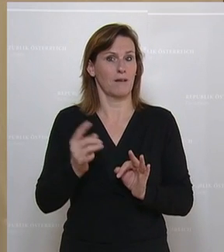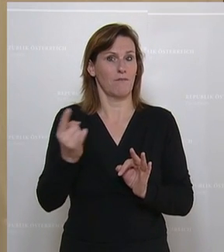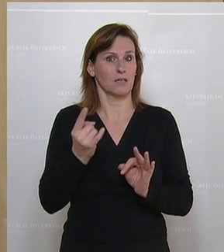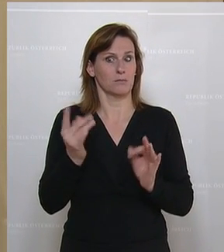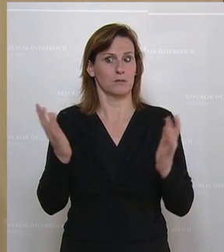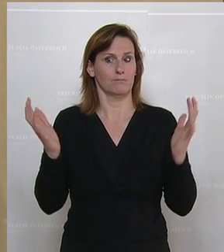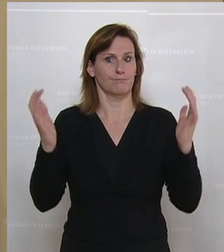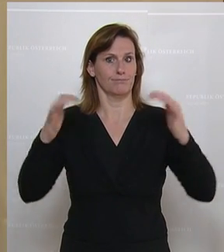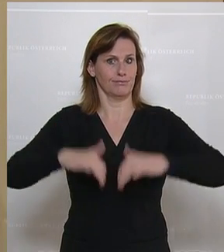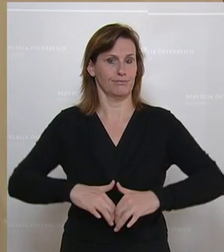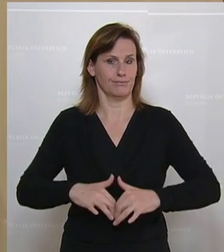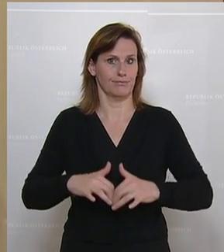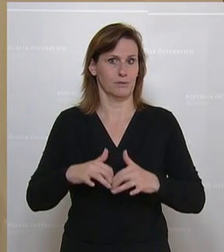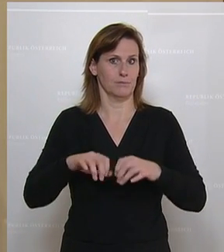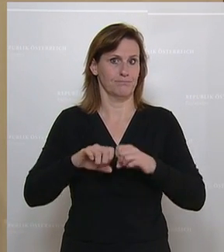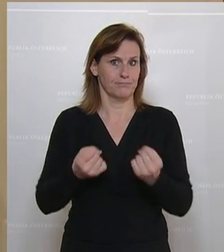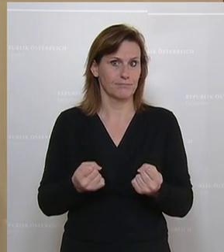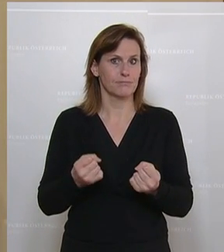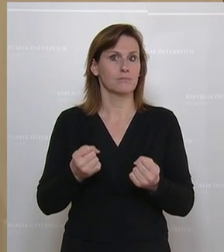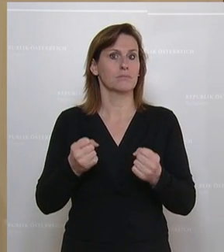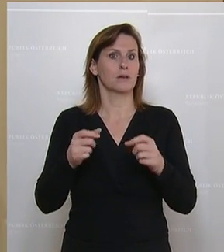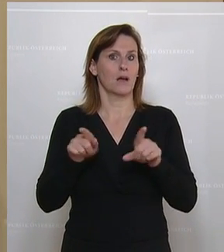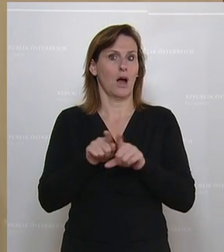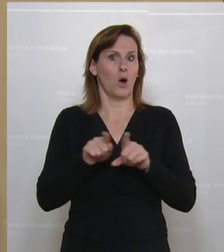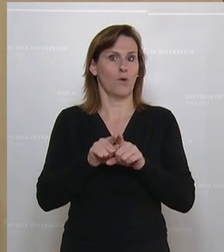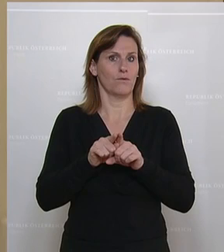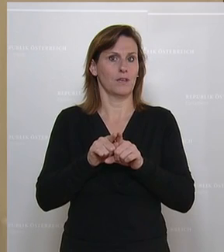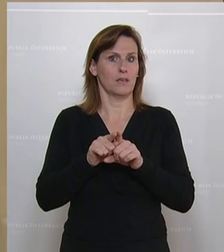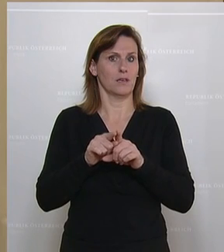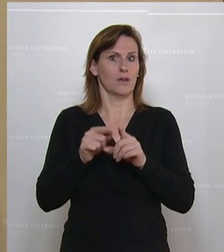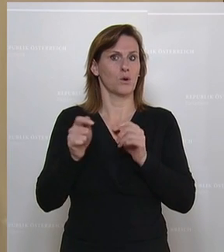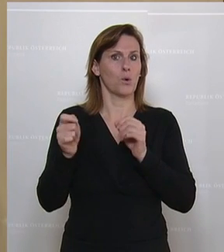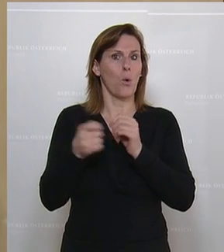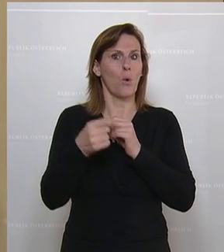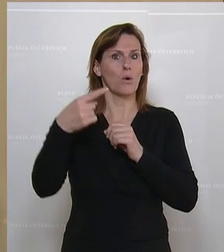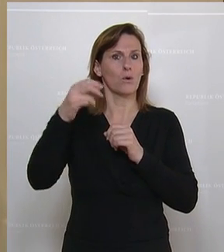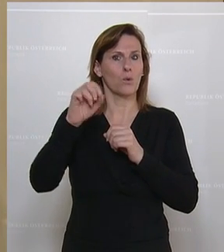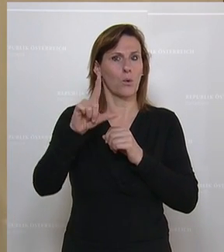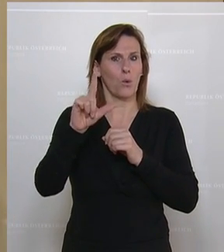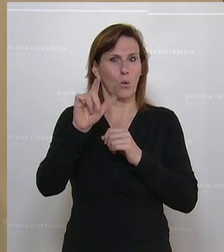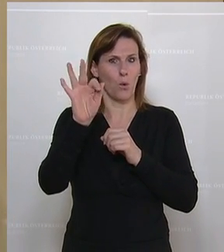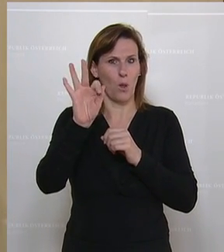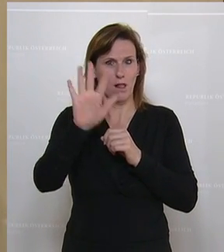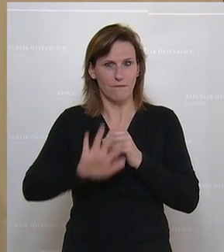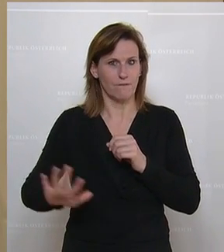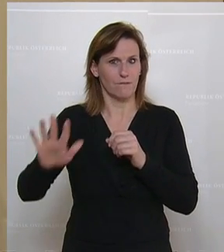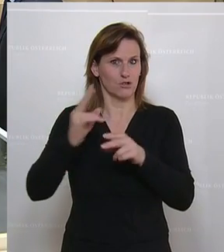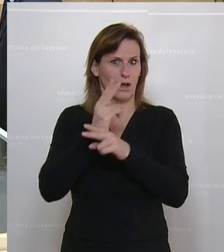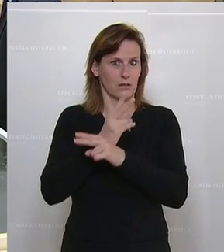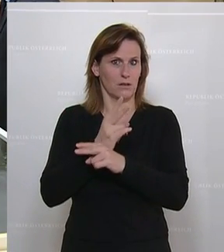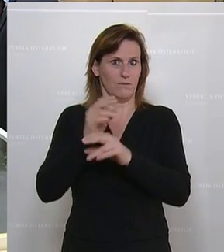Zusammenbruch des Abkommens, ein Rüstungswecklauf am Golf, der unsere Sicherheitssituation in Europa massiv beeinträchtigen würde.